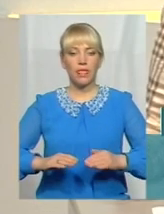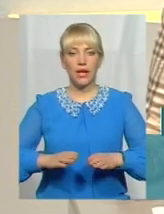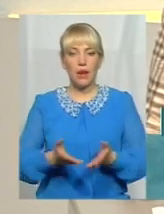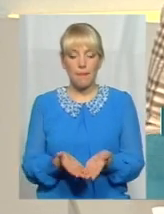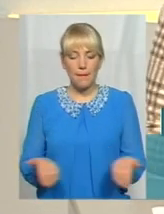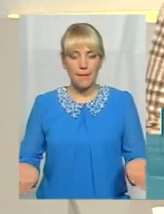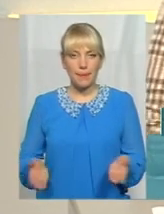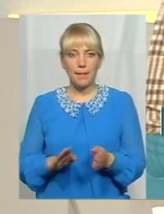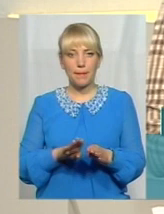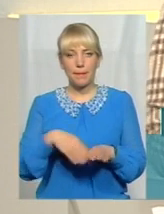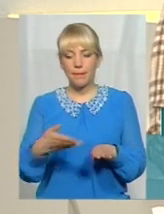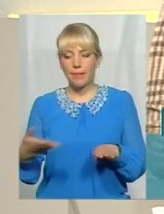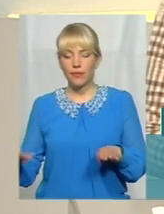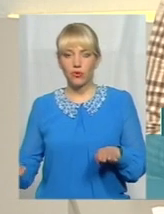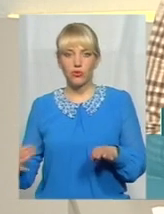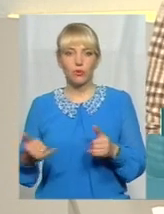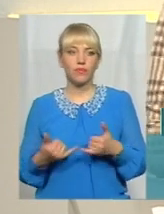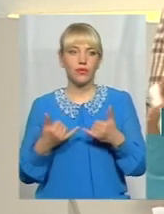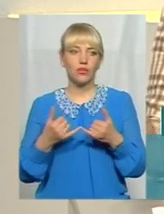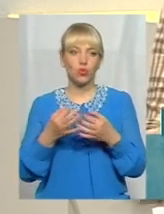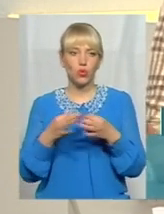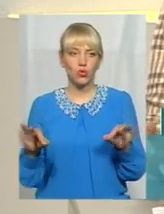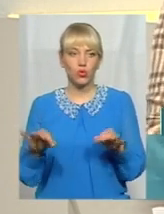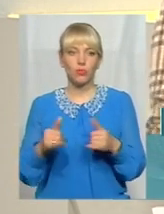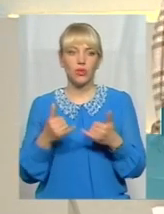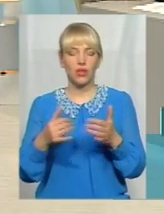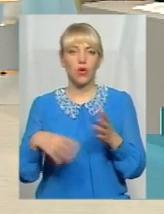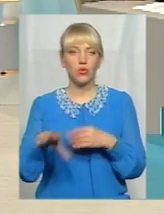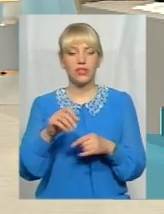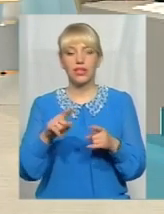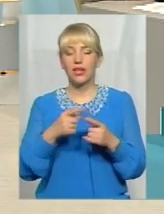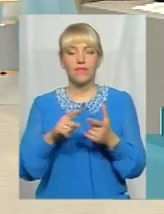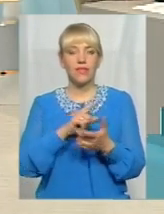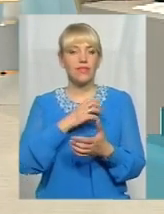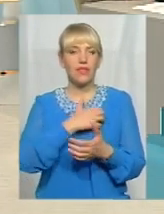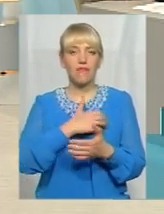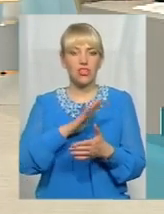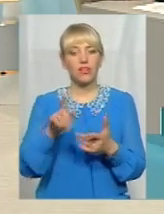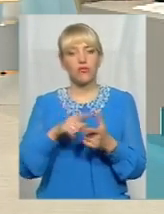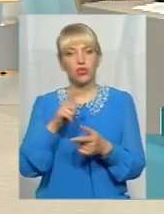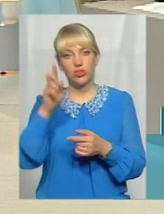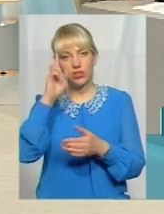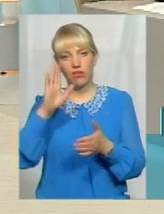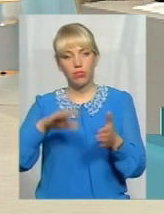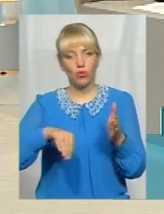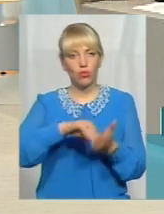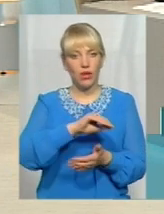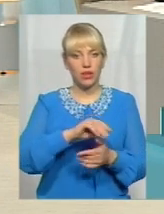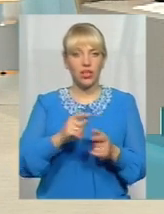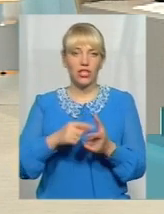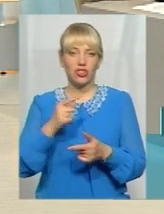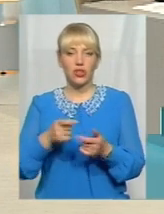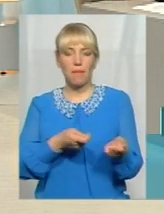для всіх. Неважливо, це буде закуповуватись транспорт, чи це перевізник буде заходити на наші шляхи.